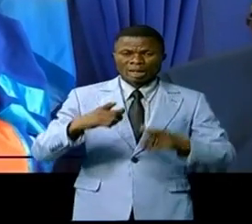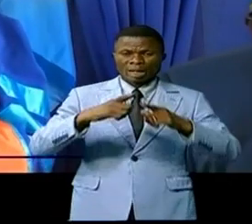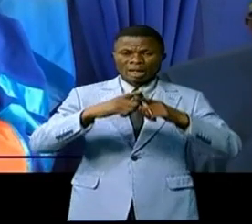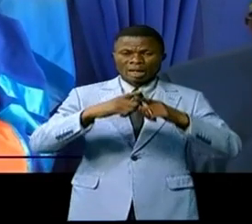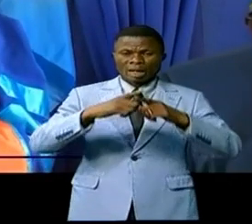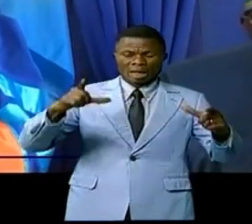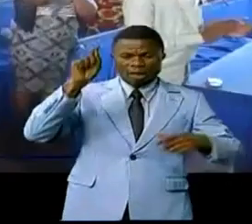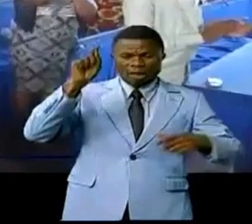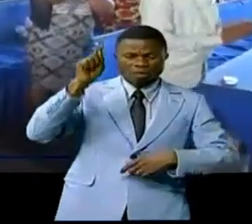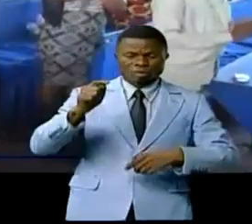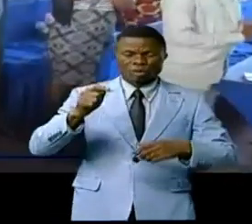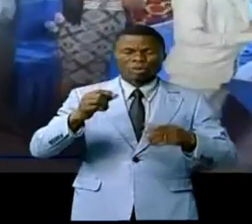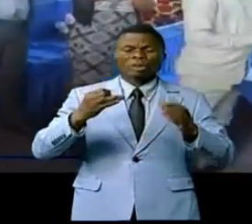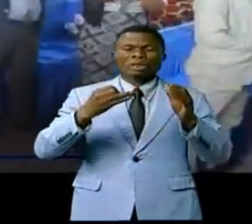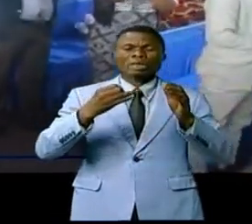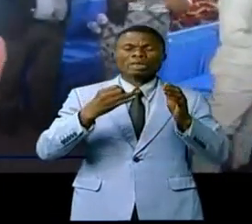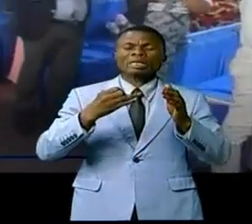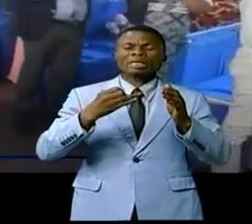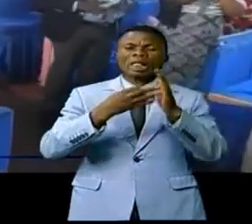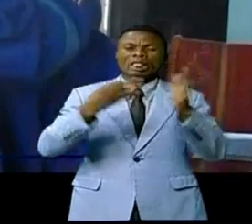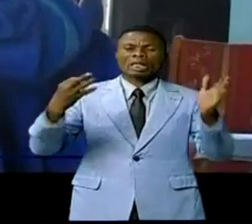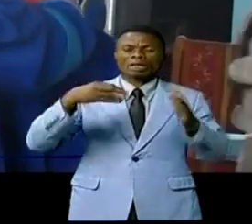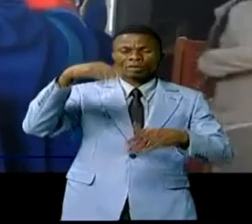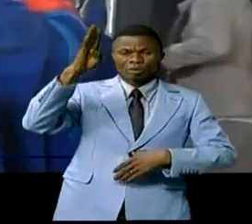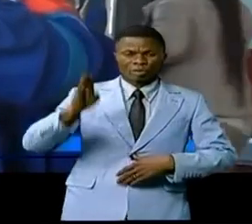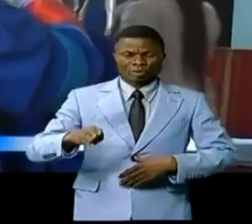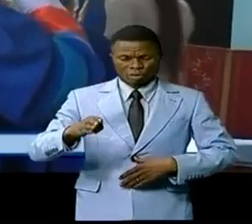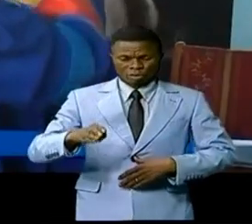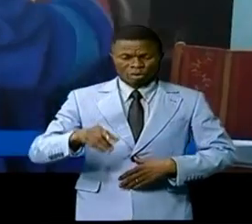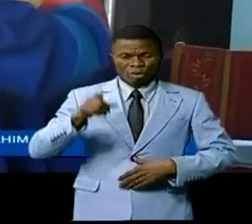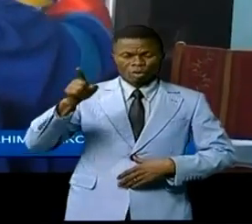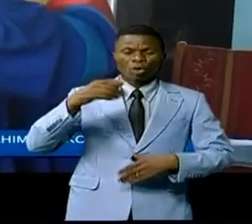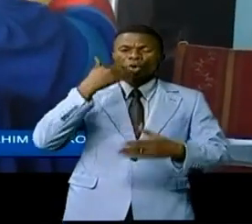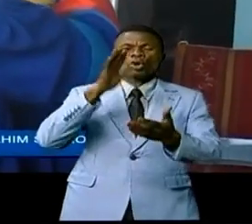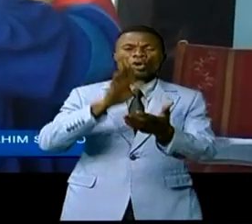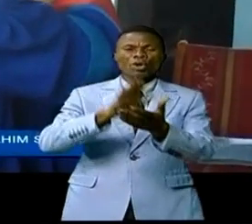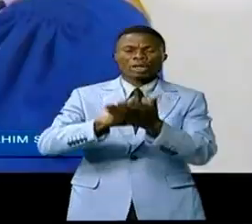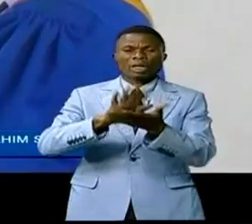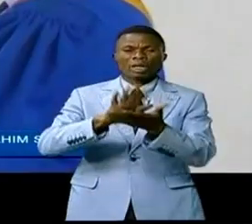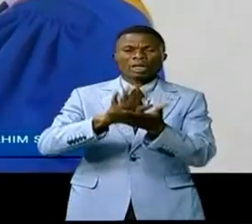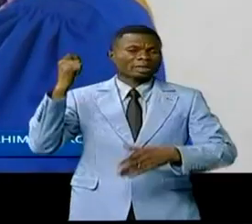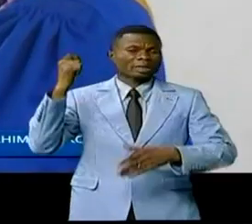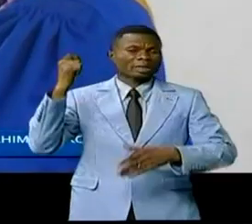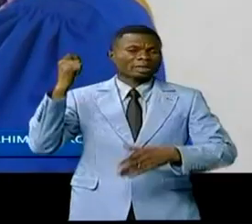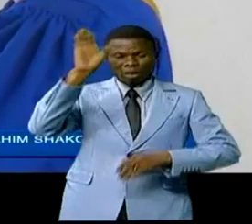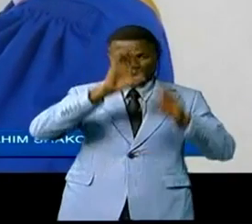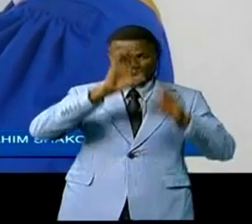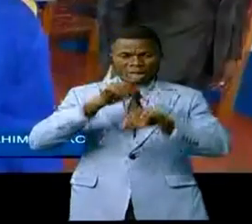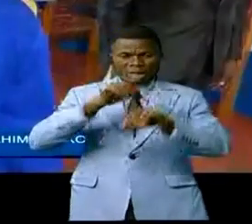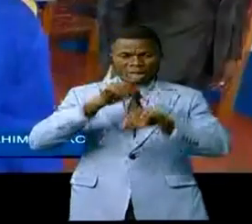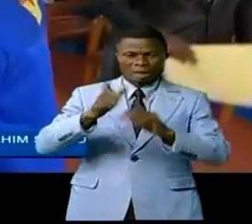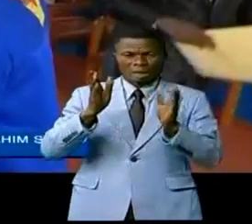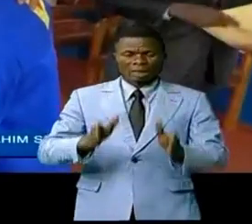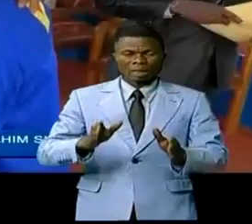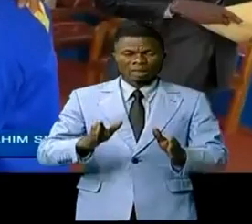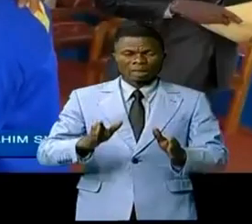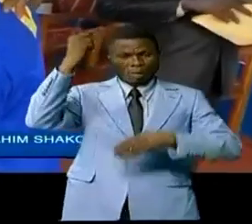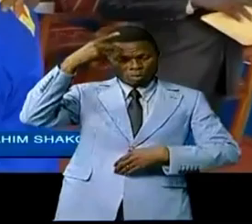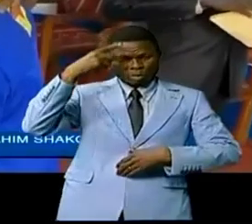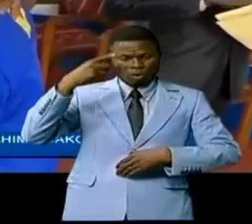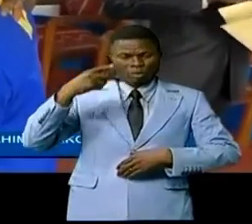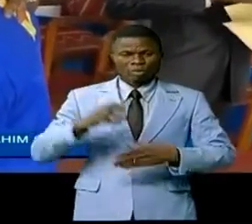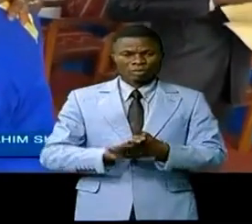distension. Les lauréats ici félicités et désormais docteurs en sciences administratives et politiques